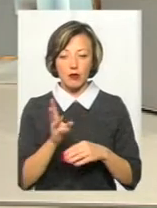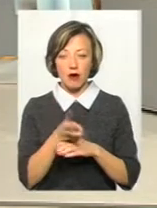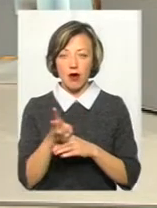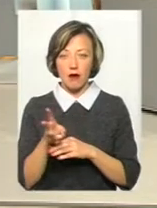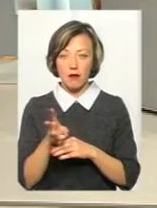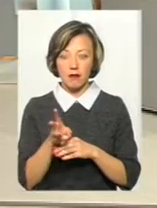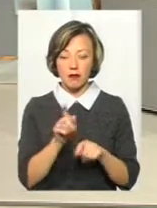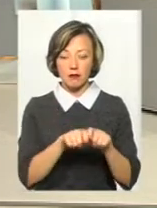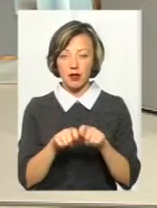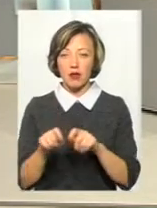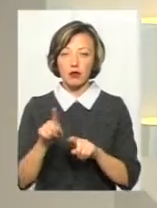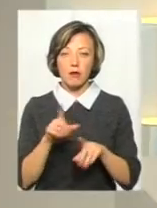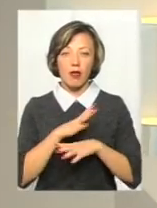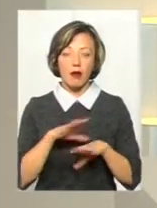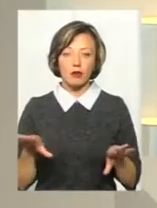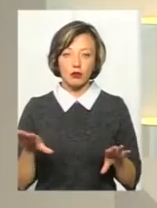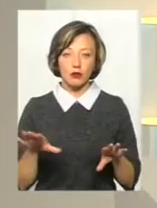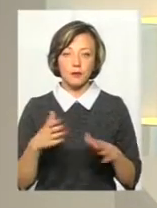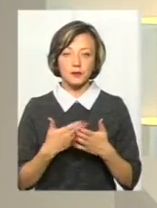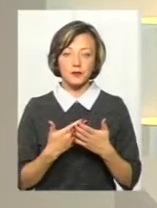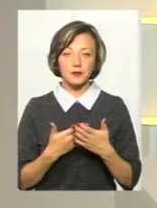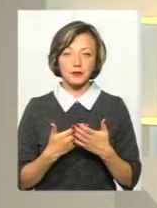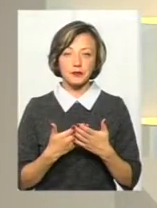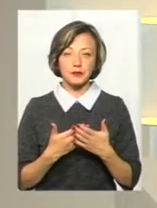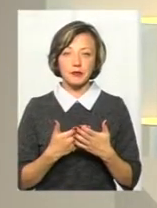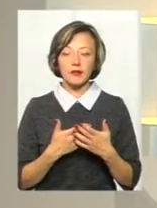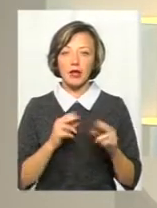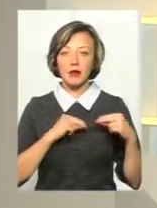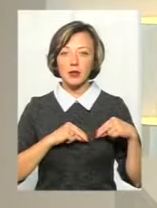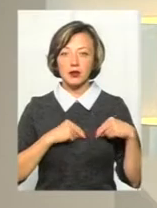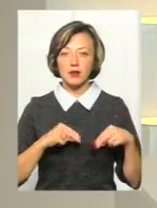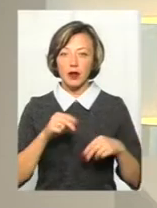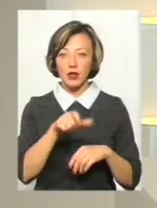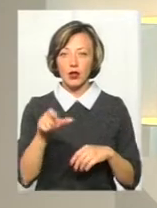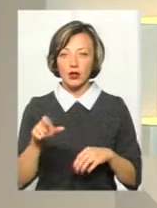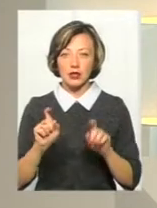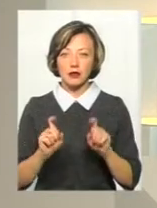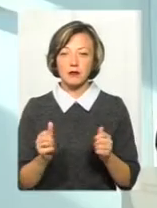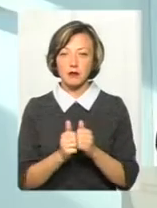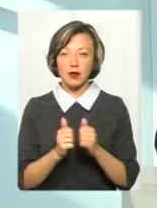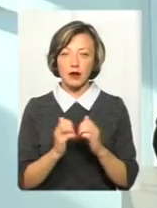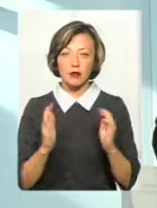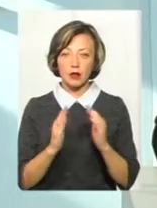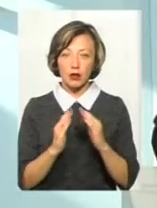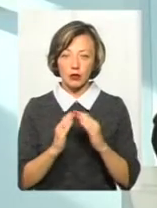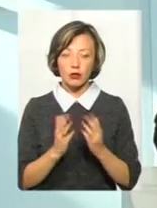відеоспостереження, щоб не було, якісь люди не працювали, не сидів хтось біля будинку.